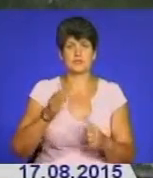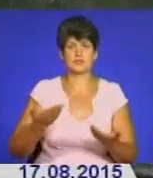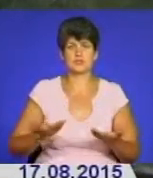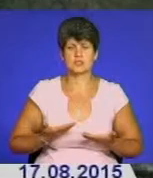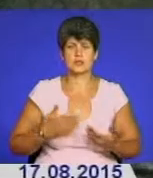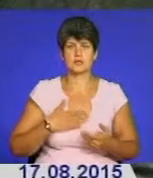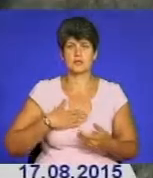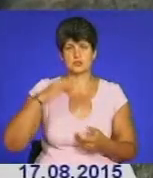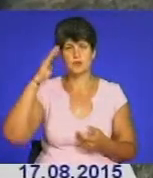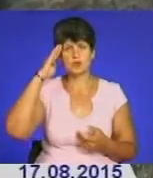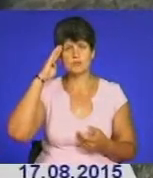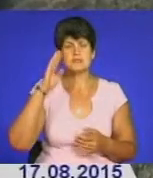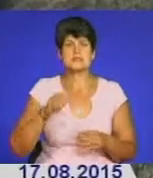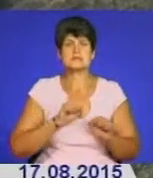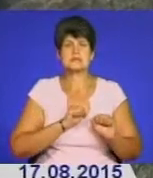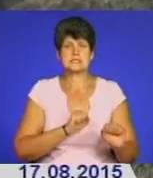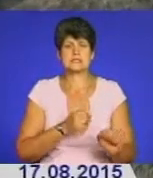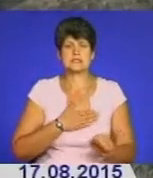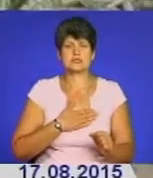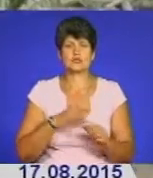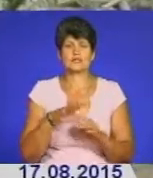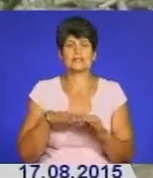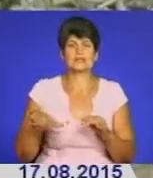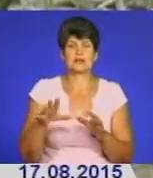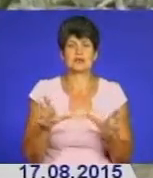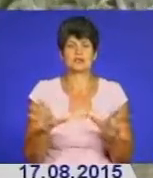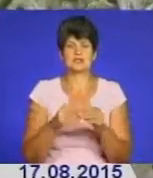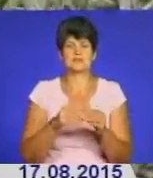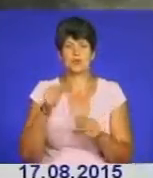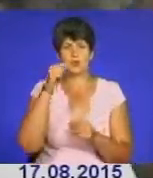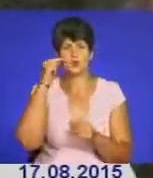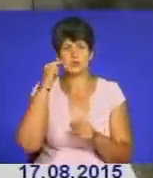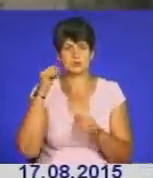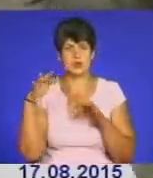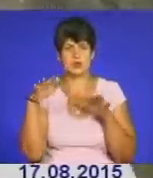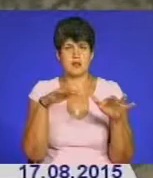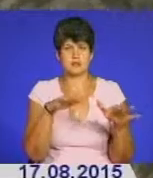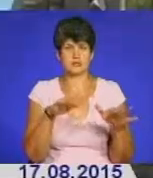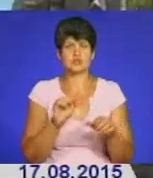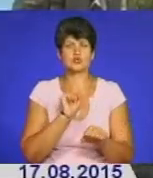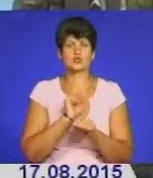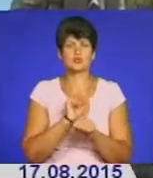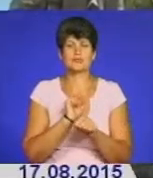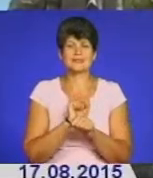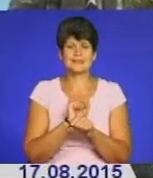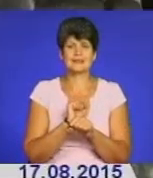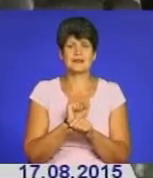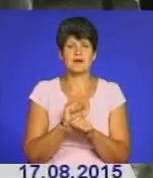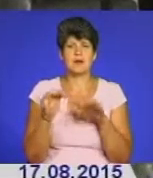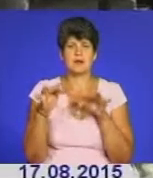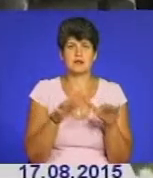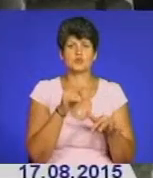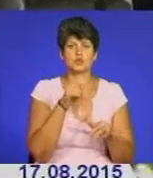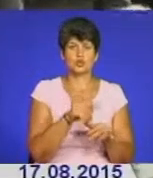будівництво фортифікаційних споруд. Ми можемо сьогодні констатувати сміливо факт будівництва Тернопільської стіни, який